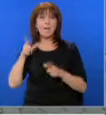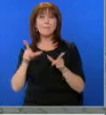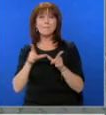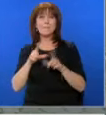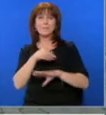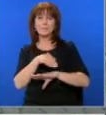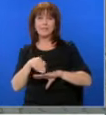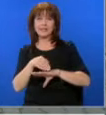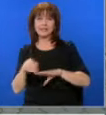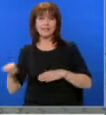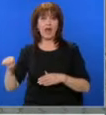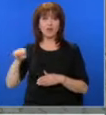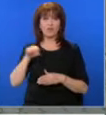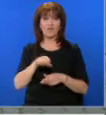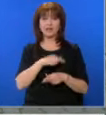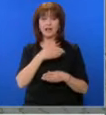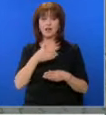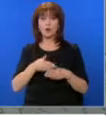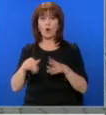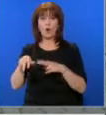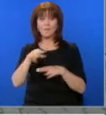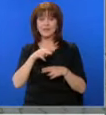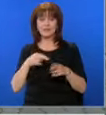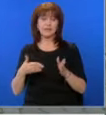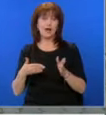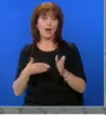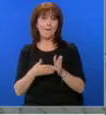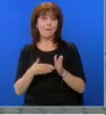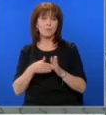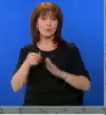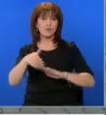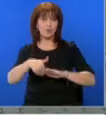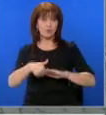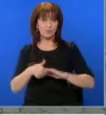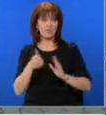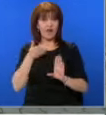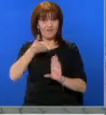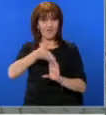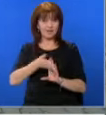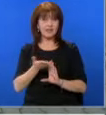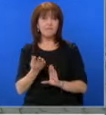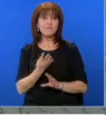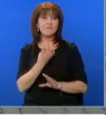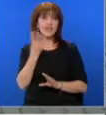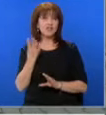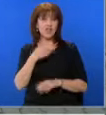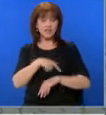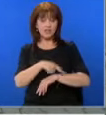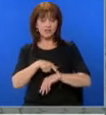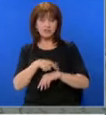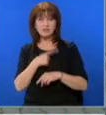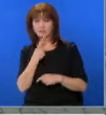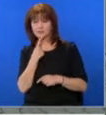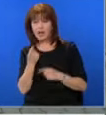комисия беше доведена Петя Банкова. Тя влезе в тази сграда по това време и вече повече от 4 часа. Нейният